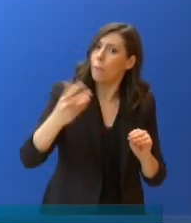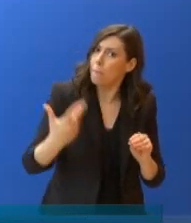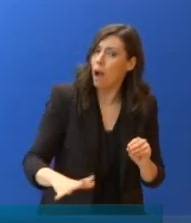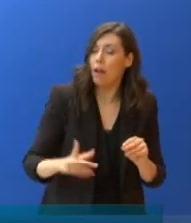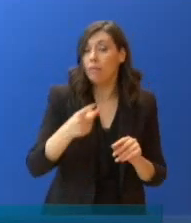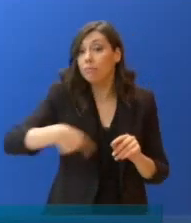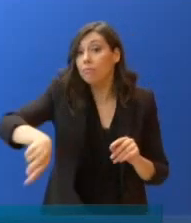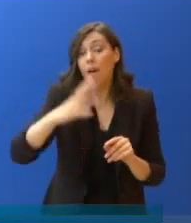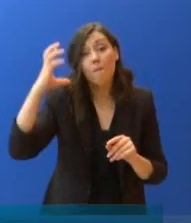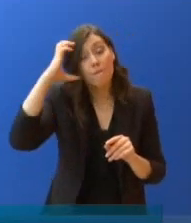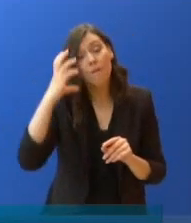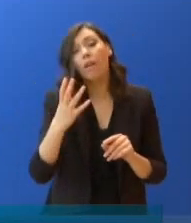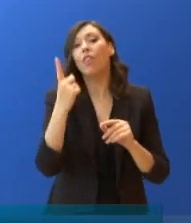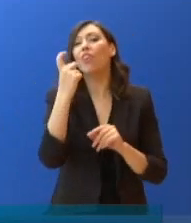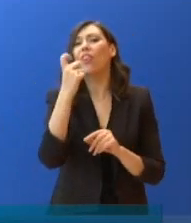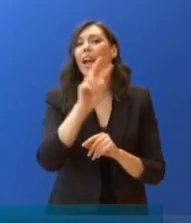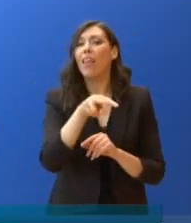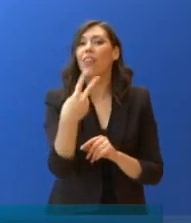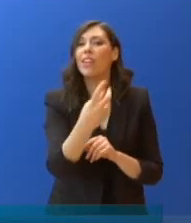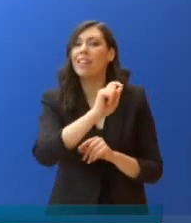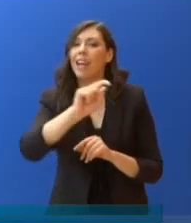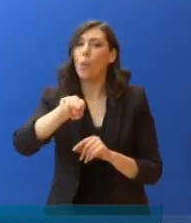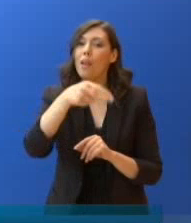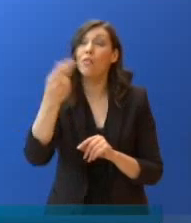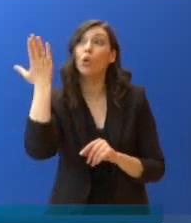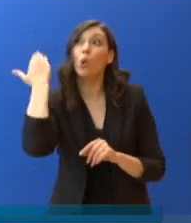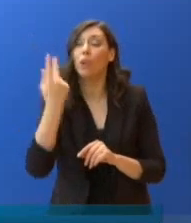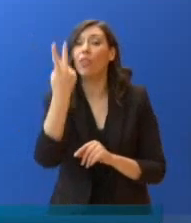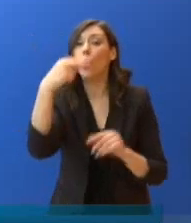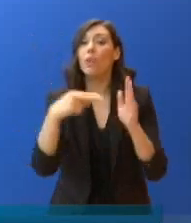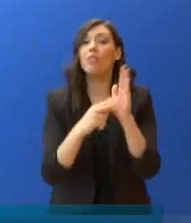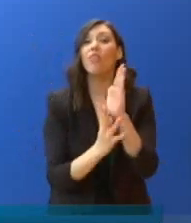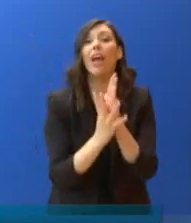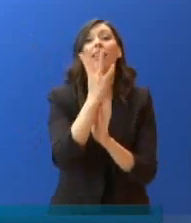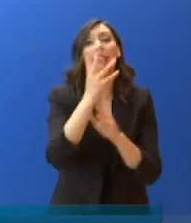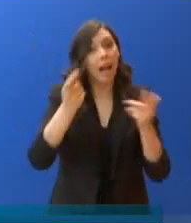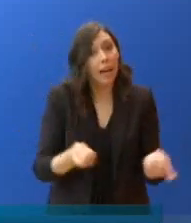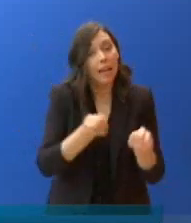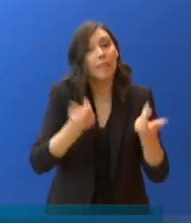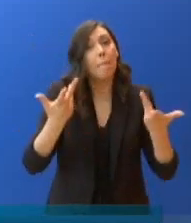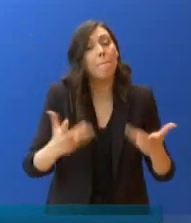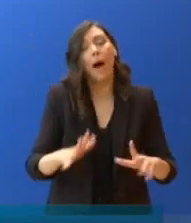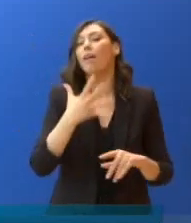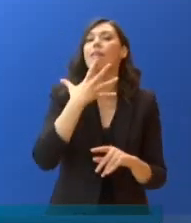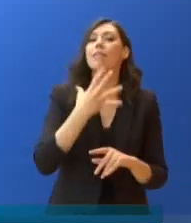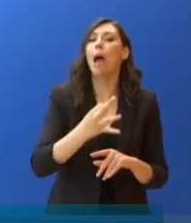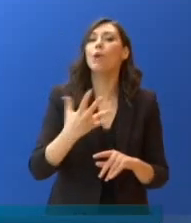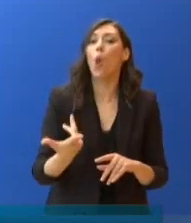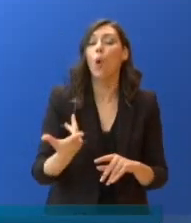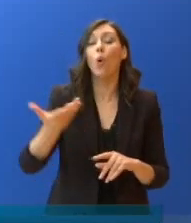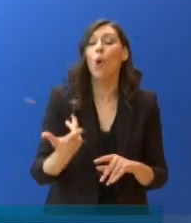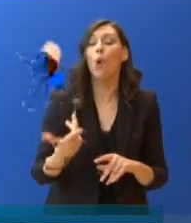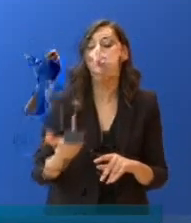χρησιμοποιούνταν στο τέλος του 2014. Γιατί τότε τα επιτόκια της Ευρωπαϊκής Κεντρικής Τράπεζας είχαν γεννητικά